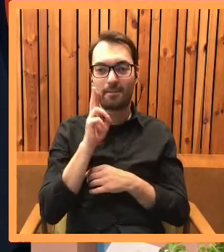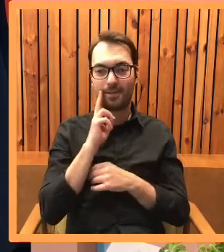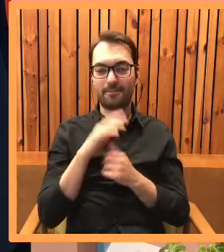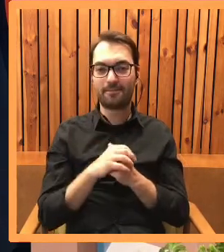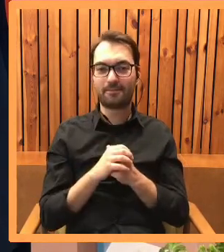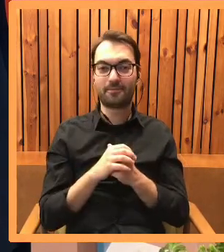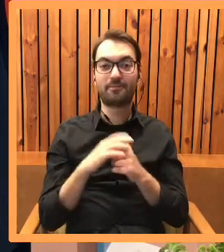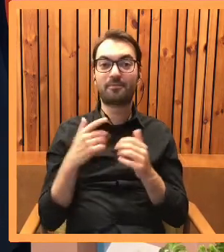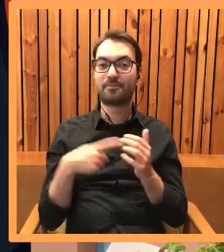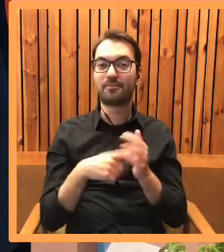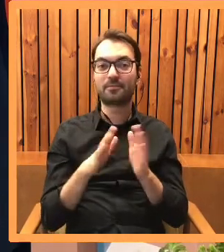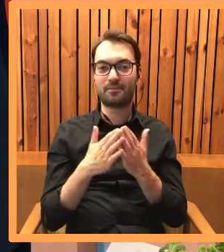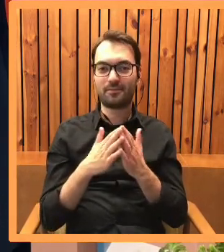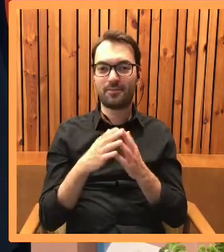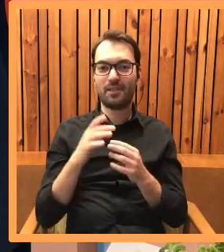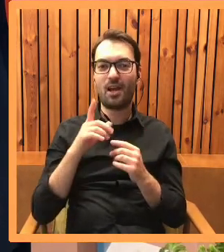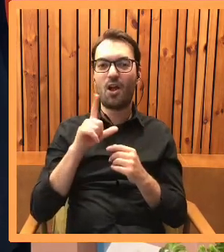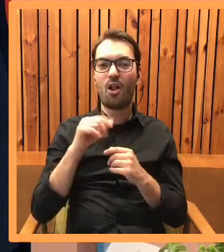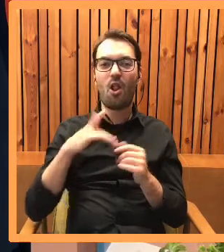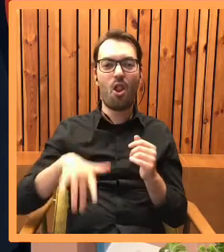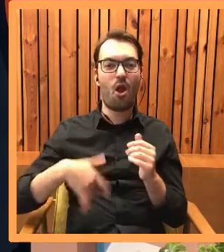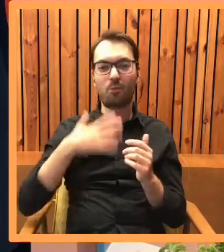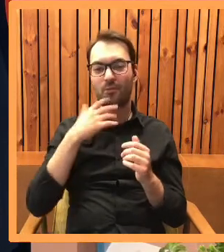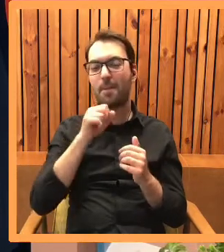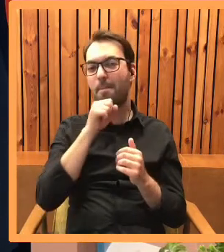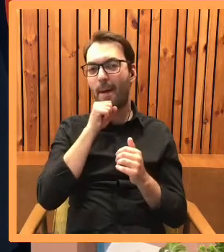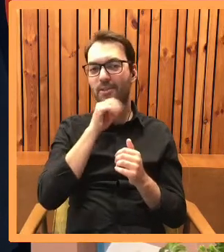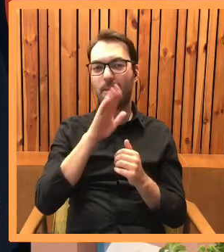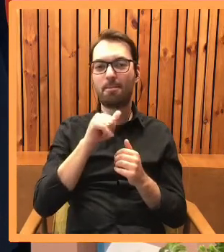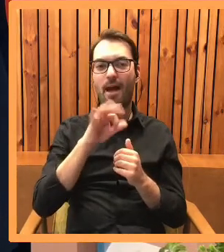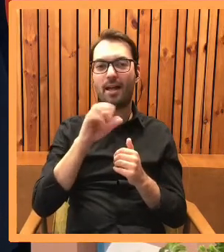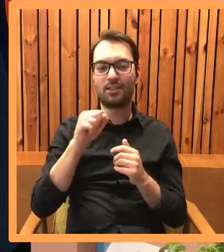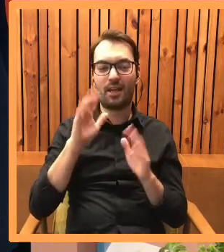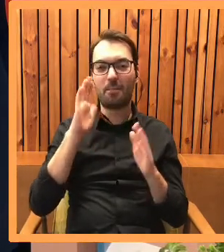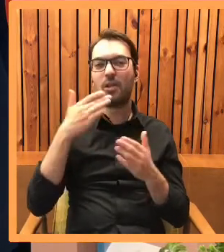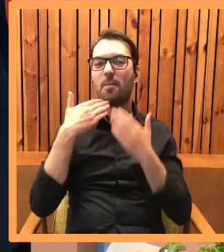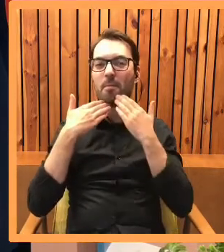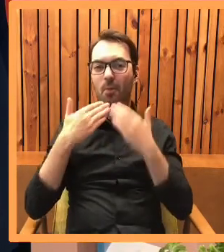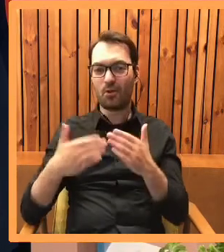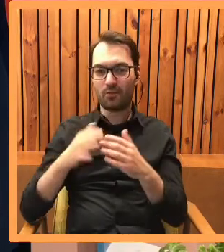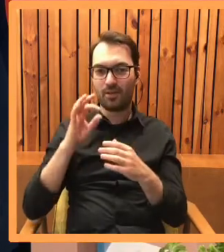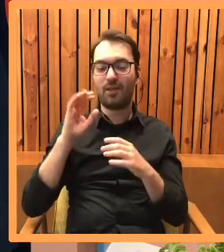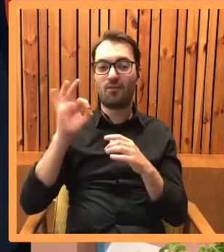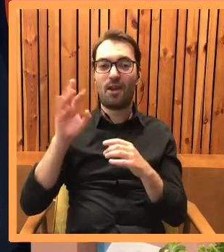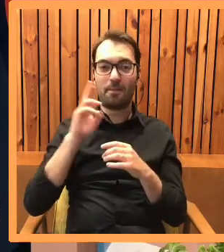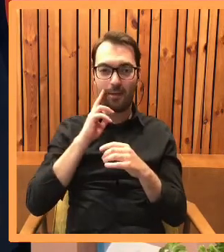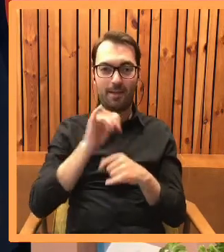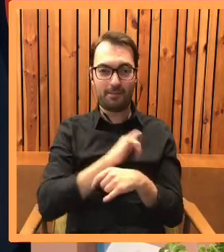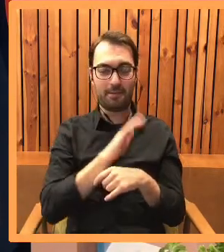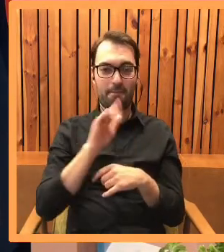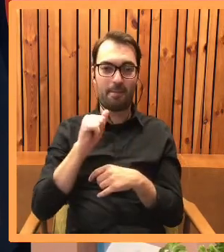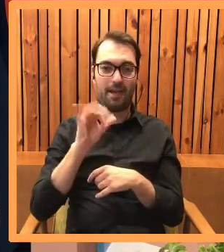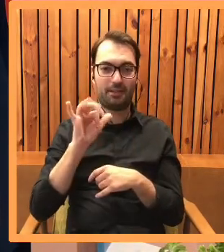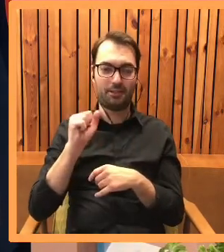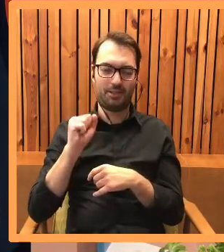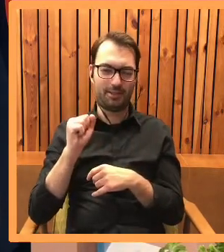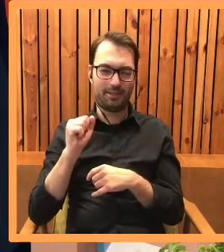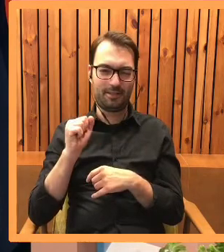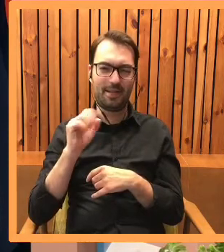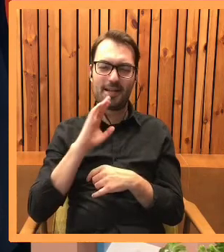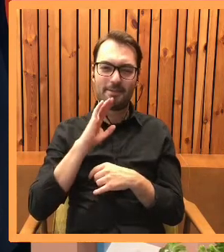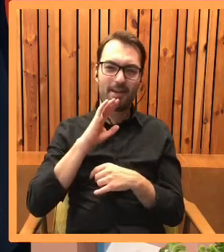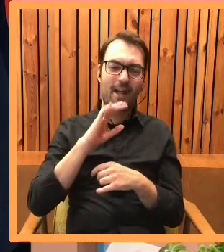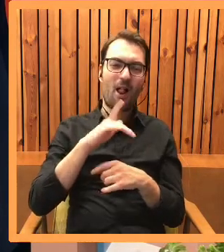no bo w książce Lord mówi o babci Basi. A potem w podziękowaniach przeczytałam, że twoja mama to też jest Basia i tak sobie myślę, że te